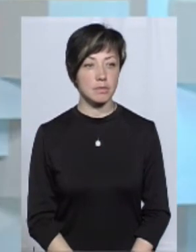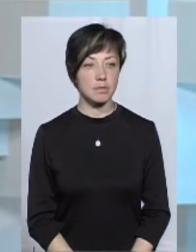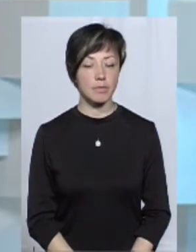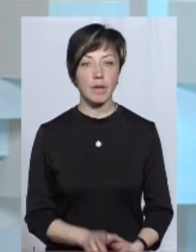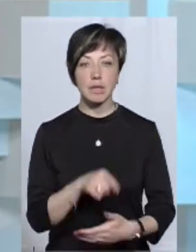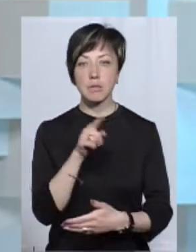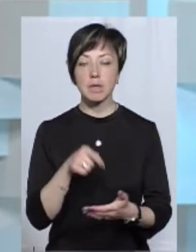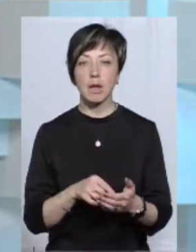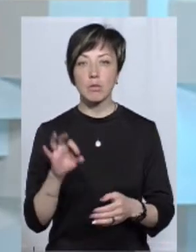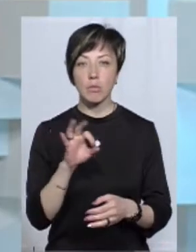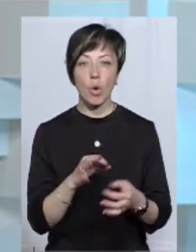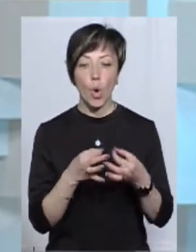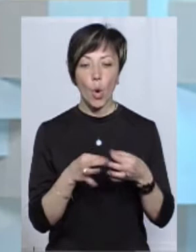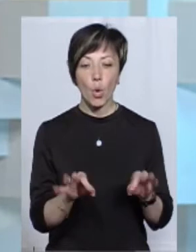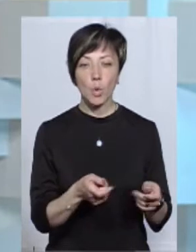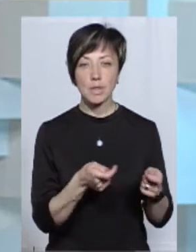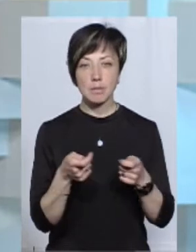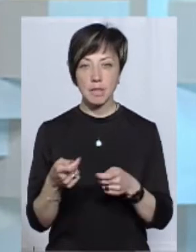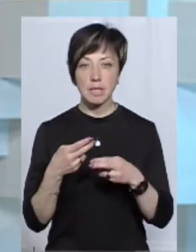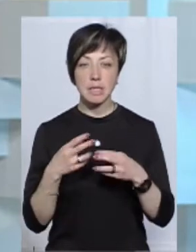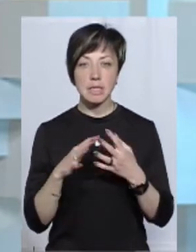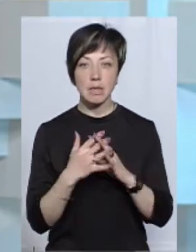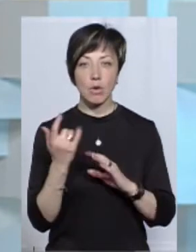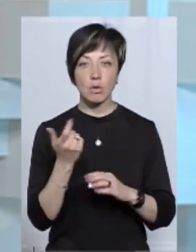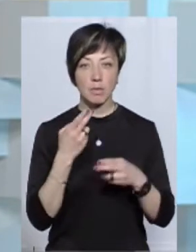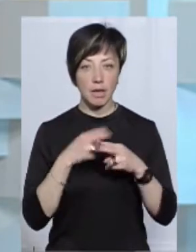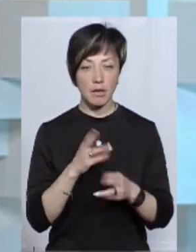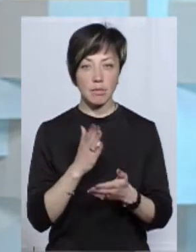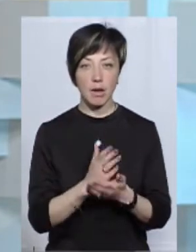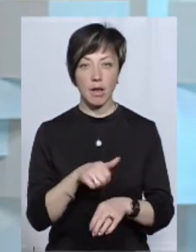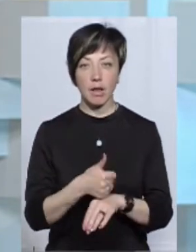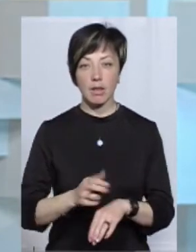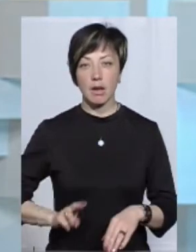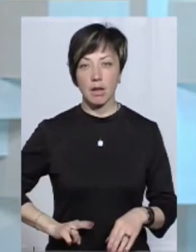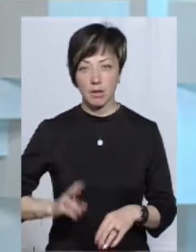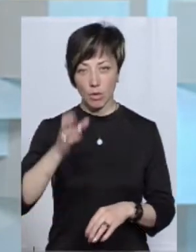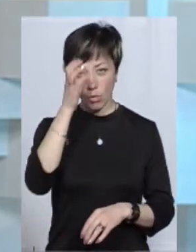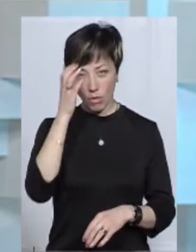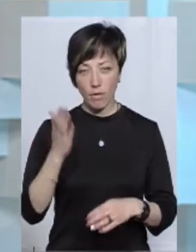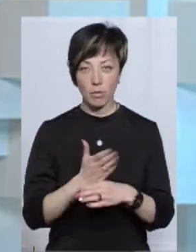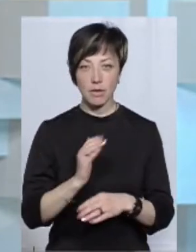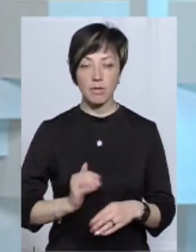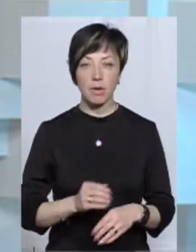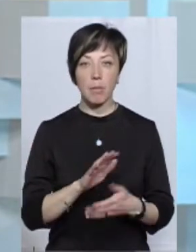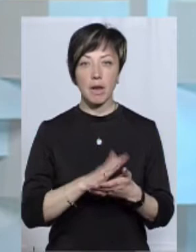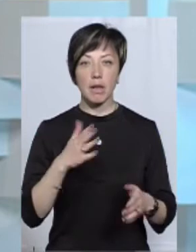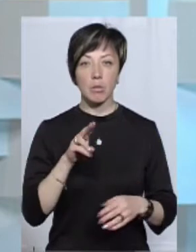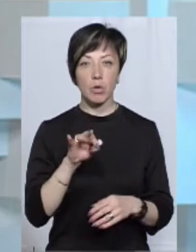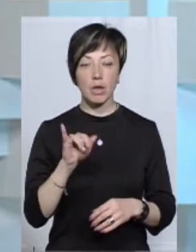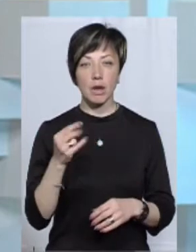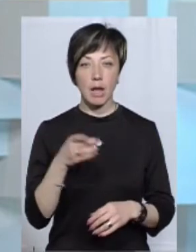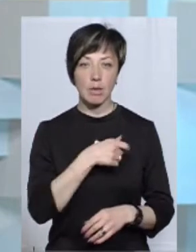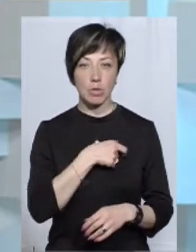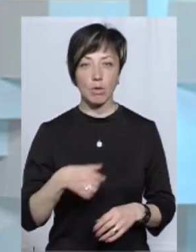Запитання стосовно розмитнення сільгосптехніки маємо від гендиректора науково-виробничої агрофірми Пралина Поділля і